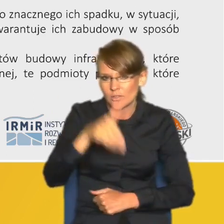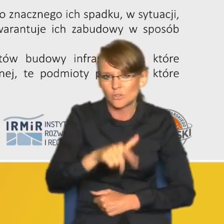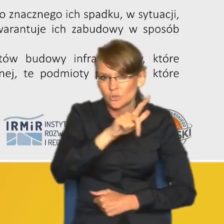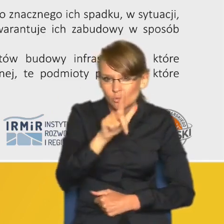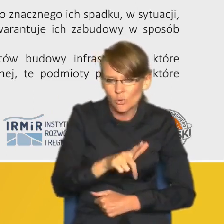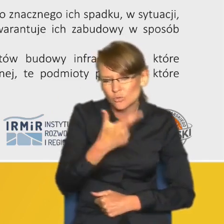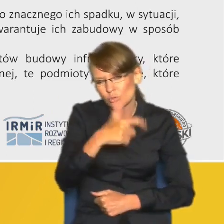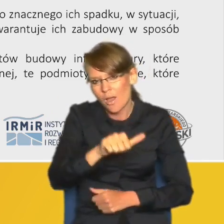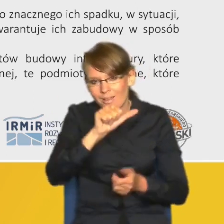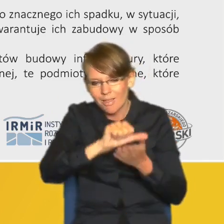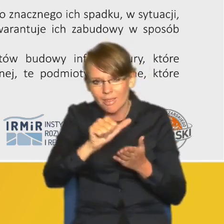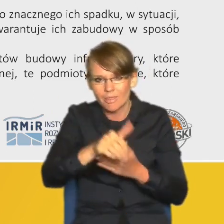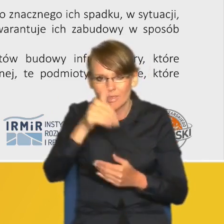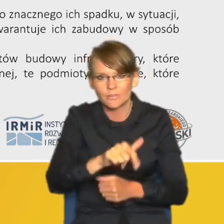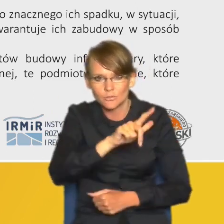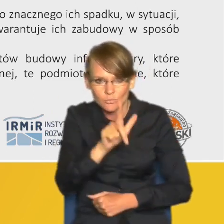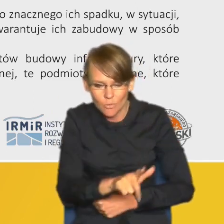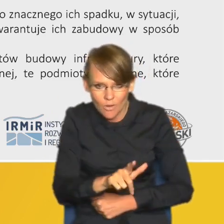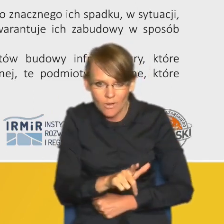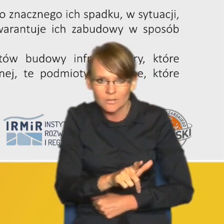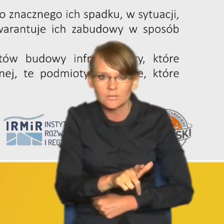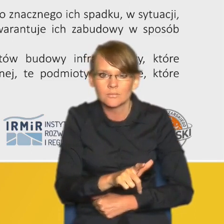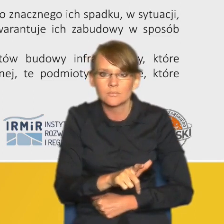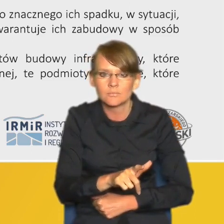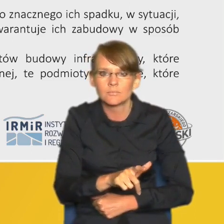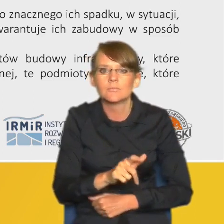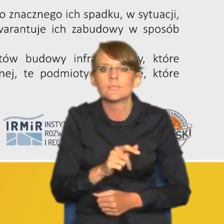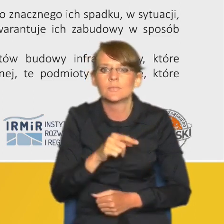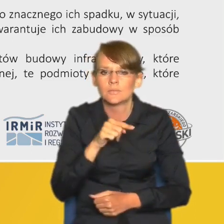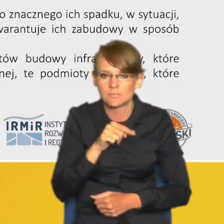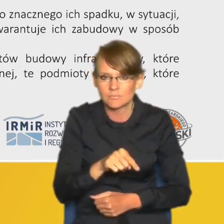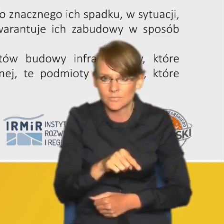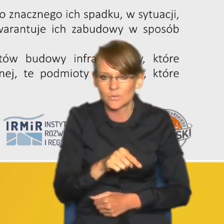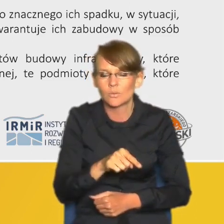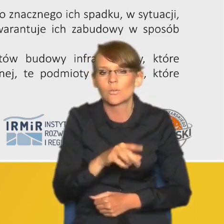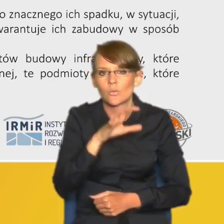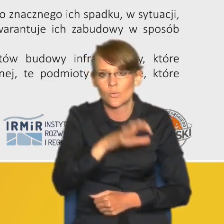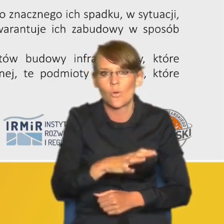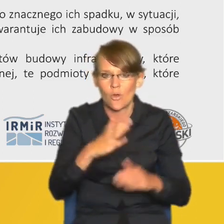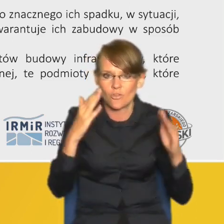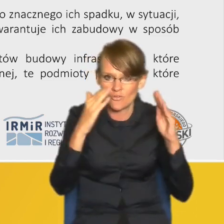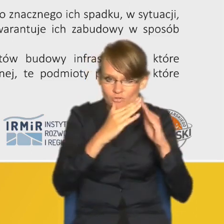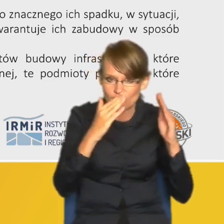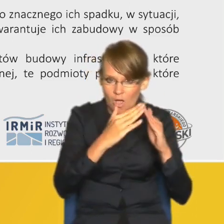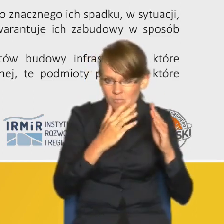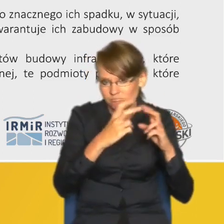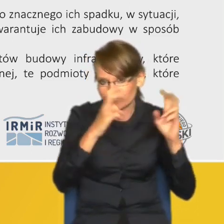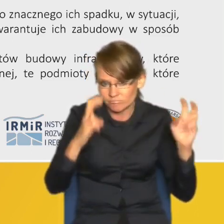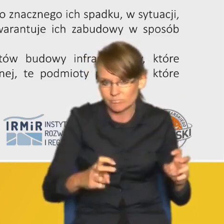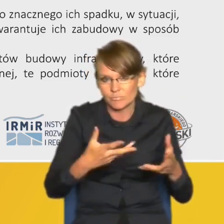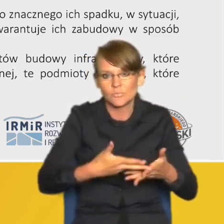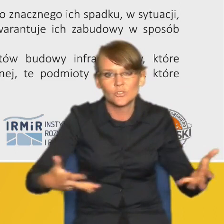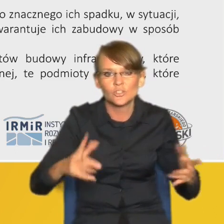złotych 111 tysięcy złotych 111 tysięcy złotych jeżeli chodzi o domy jednorodzinne wolno stojące na